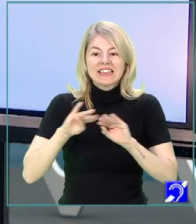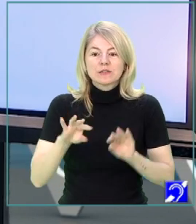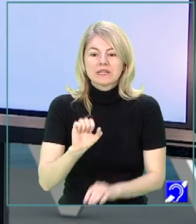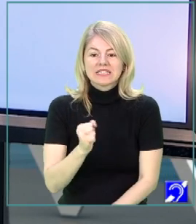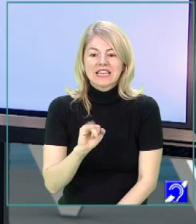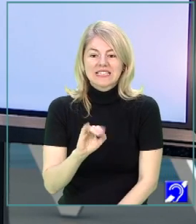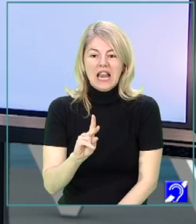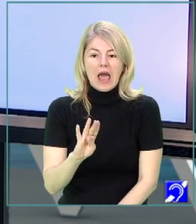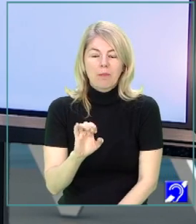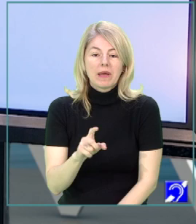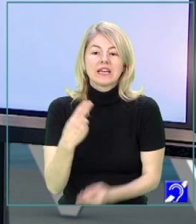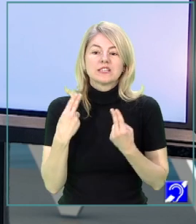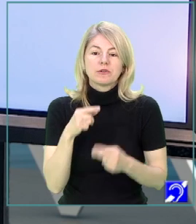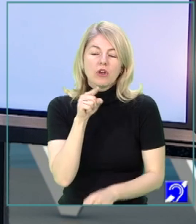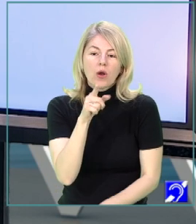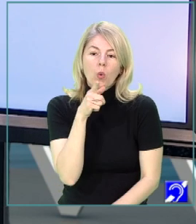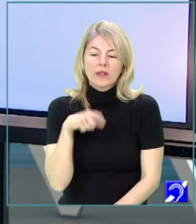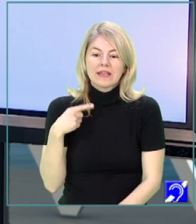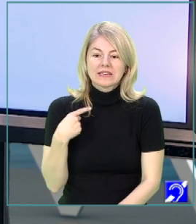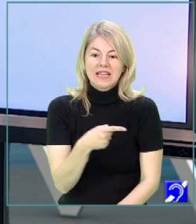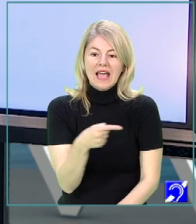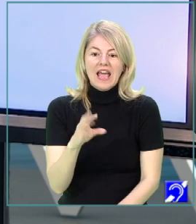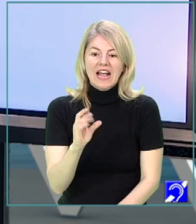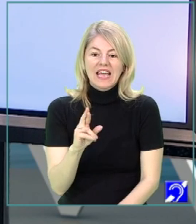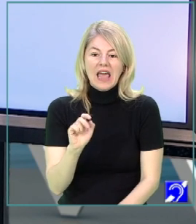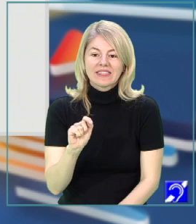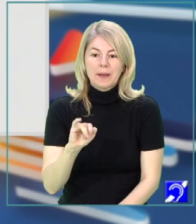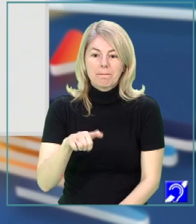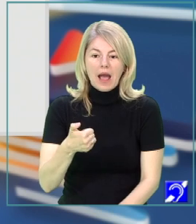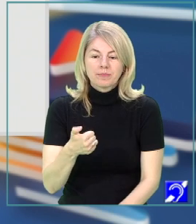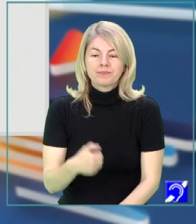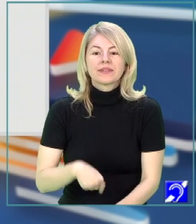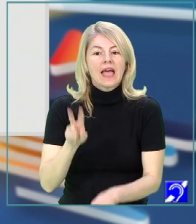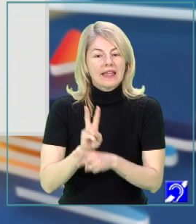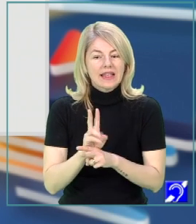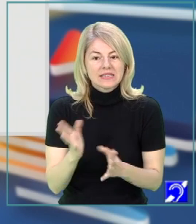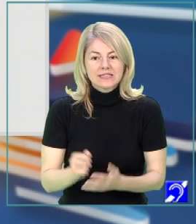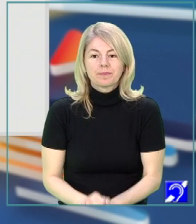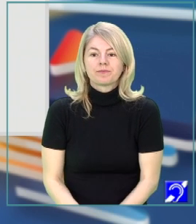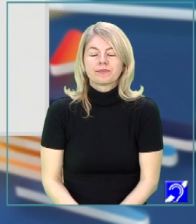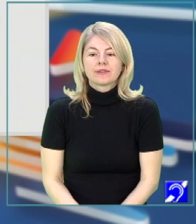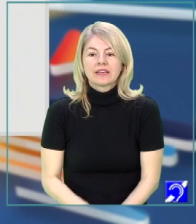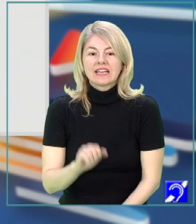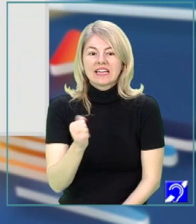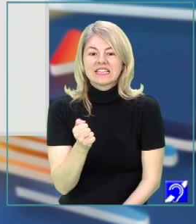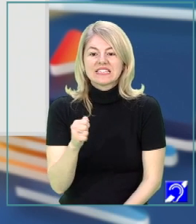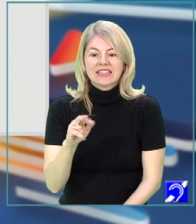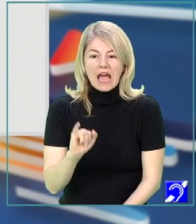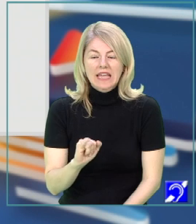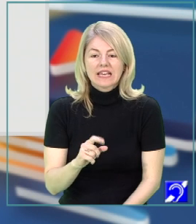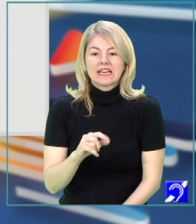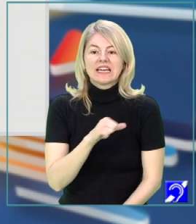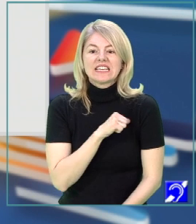silabe. Mai ales aici unde întâlniți cratima. Să vedem împreună cum despărțim. Stai. SIN-GU